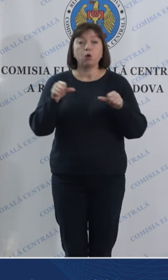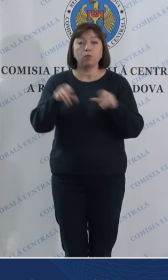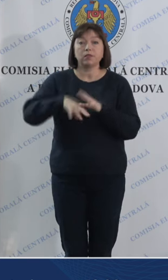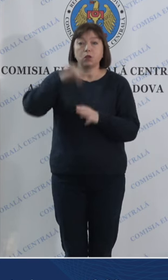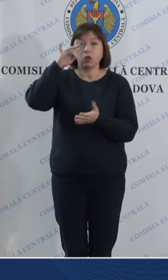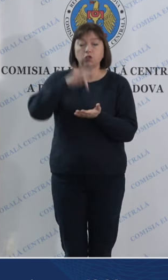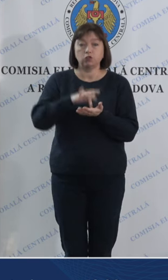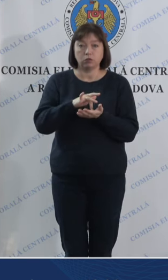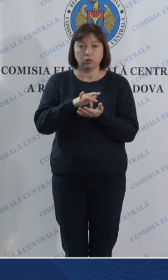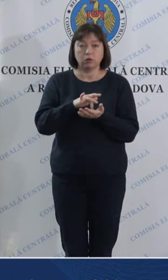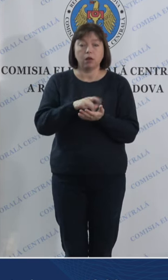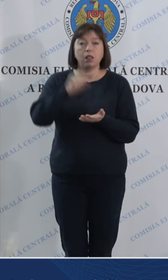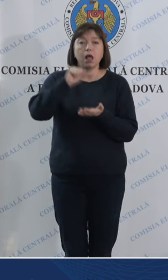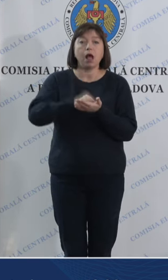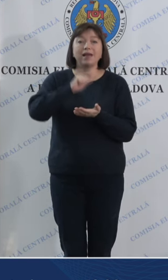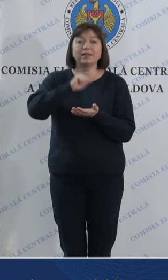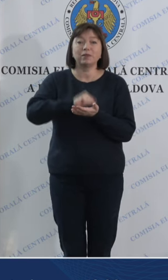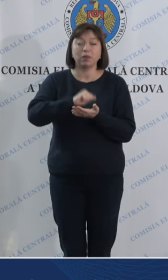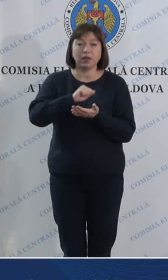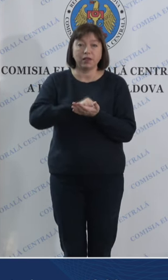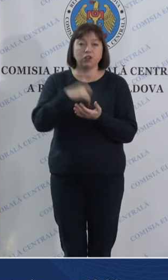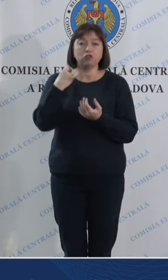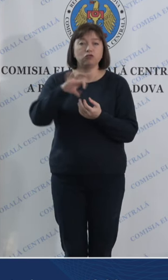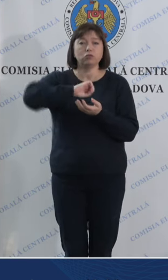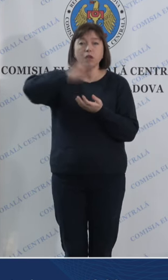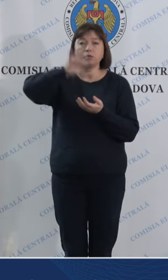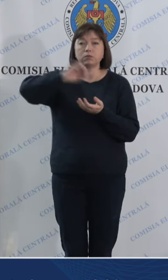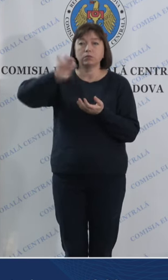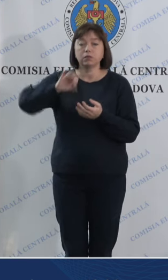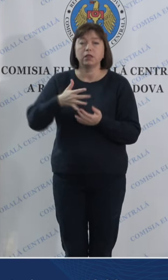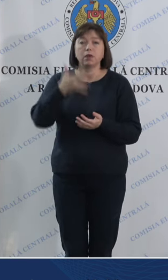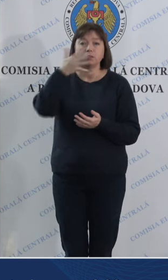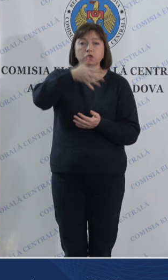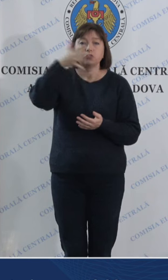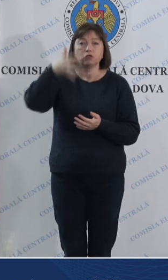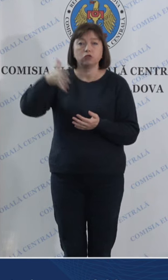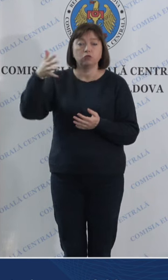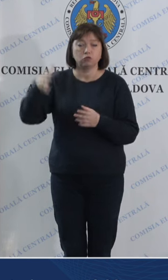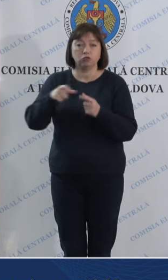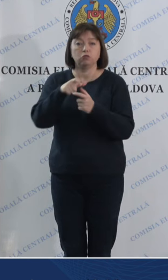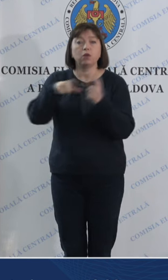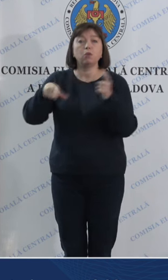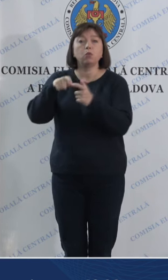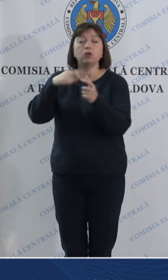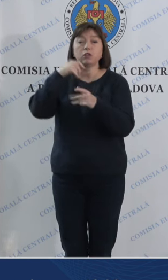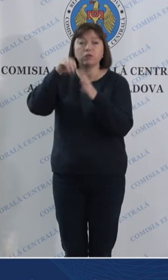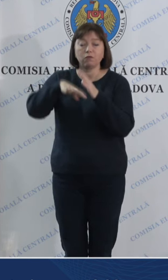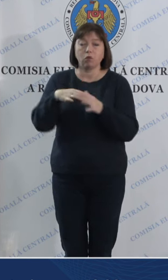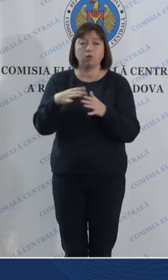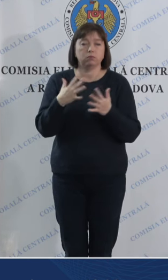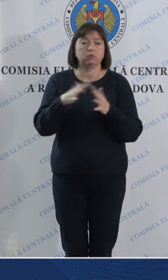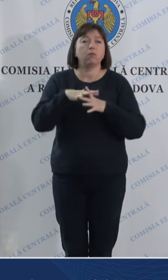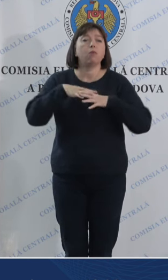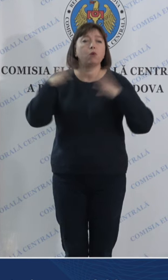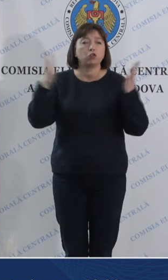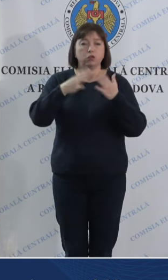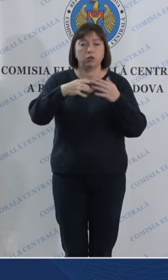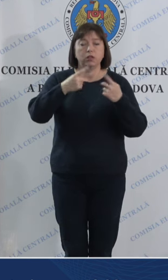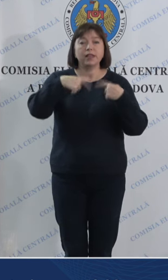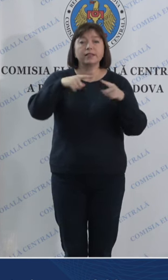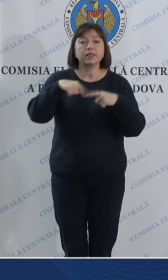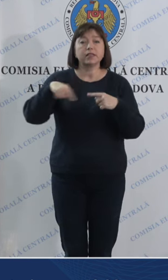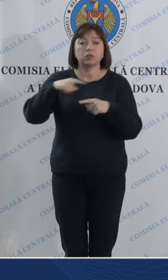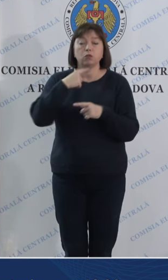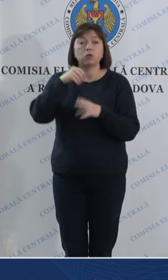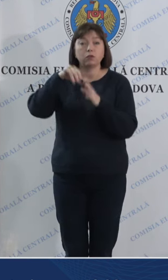Electorală Centrală a tipărit și a expediat câte 5.000 de buletine de vot, practic în marea majoritate a secțiilor de